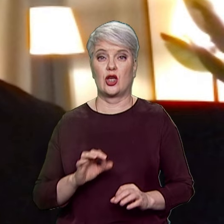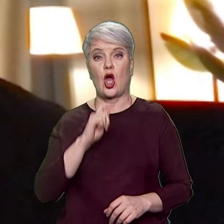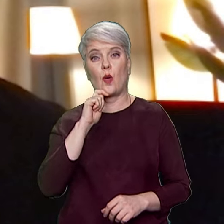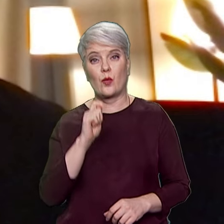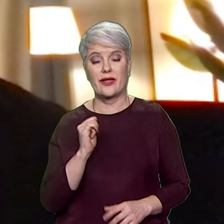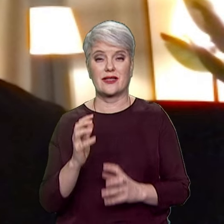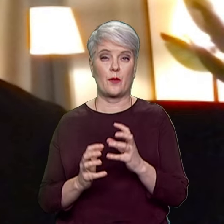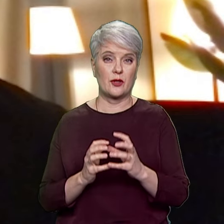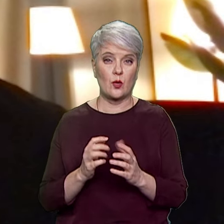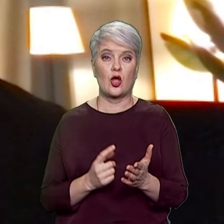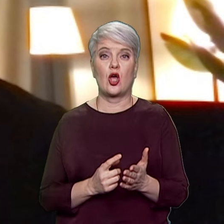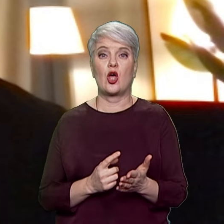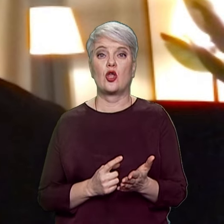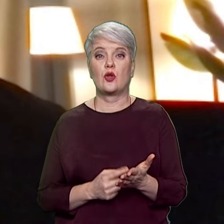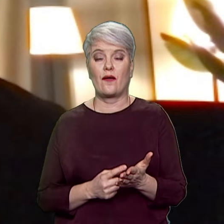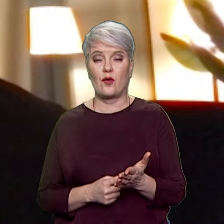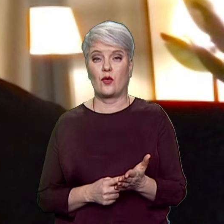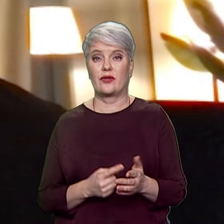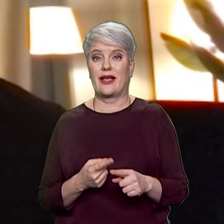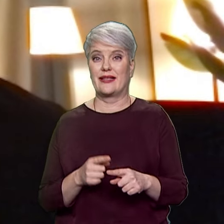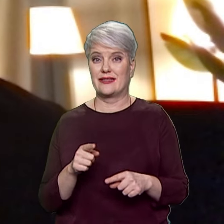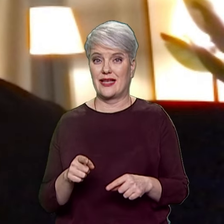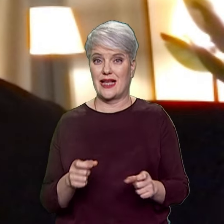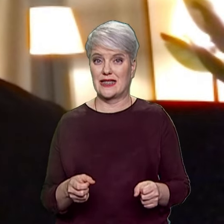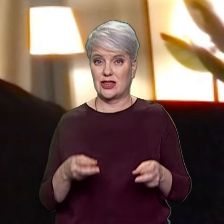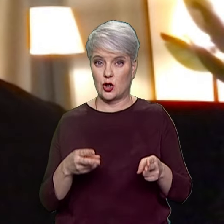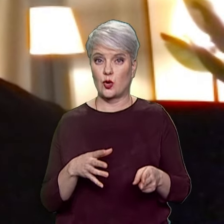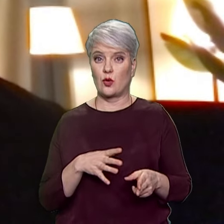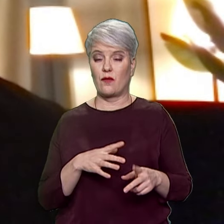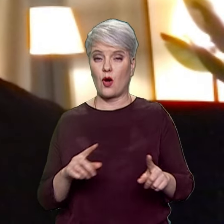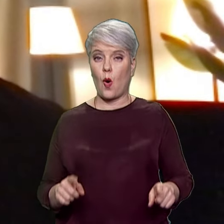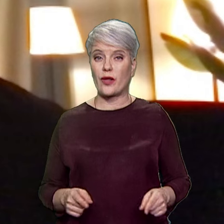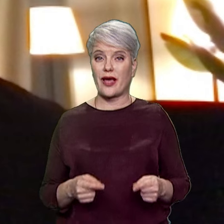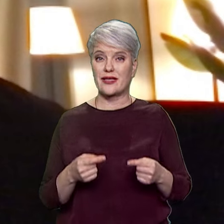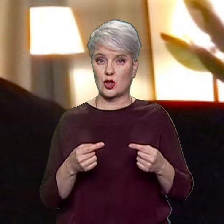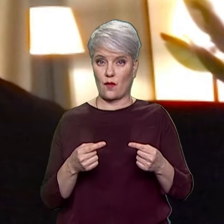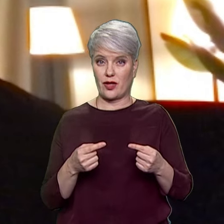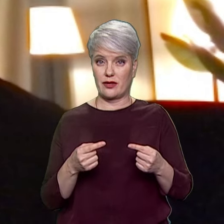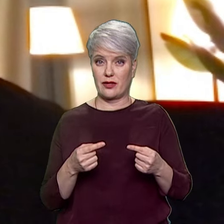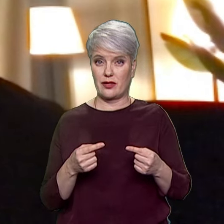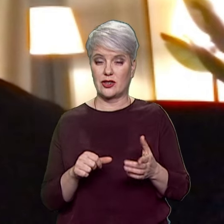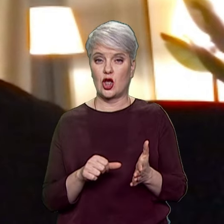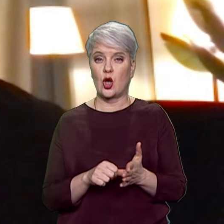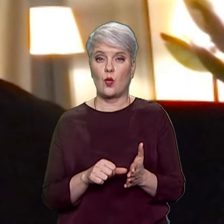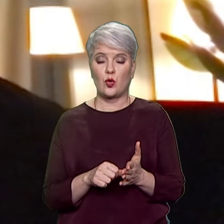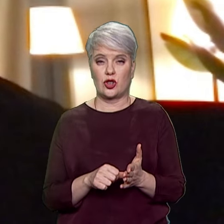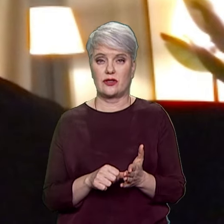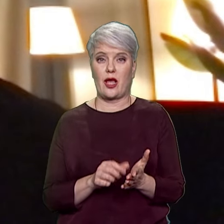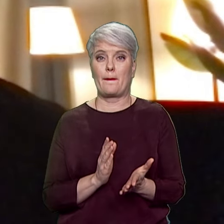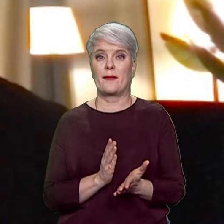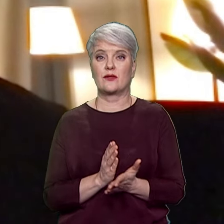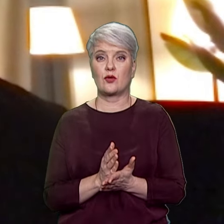суду, вже доводить, що цей злочин був організований за участі безпосередньо